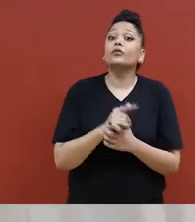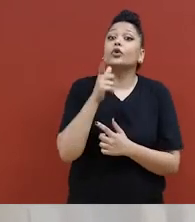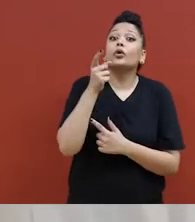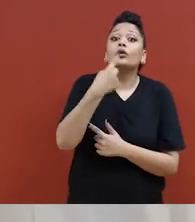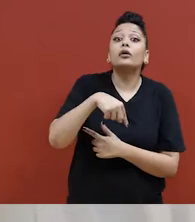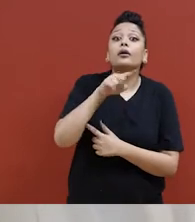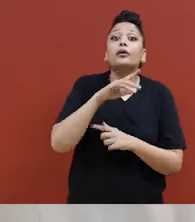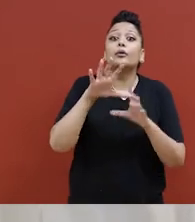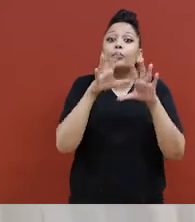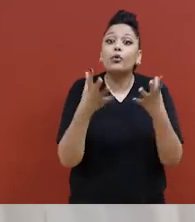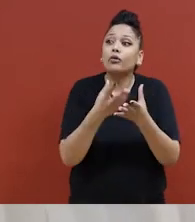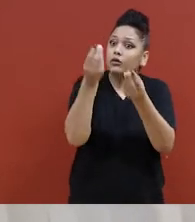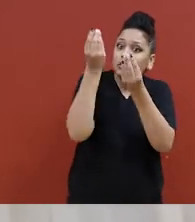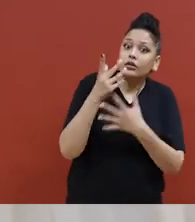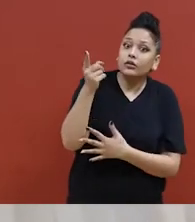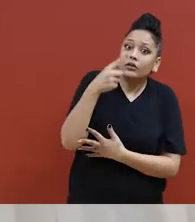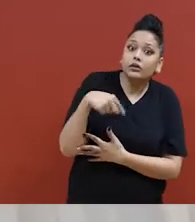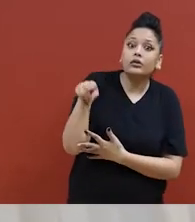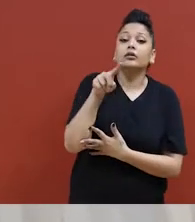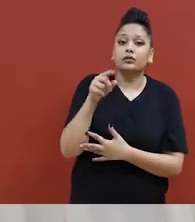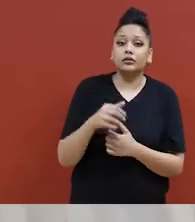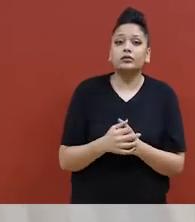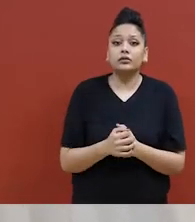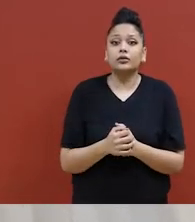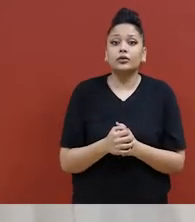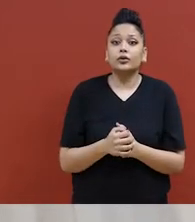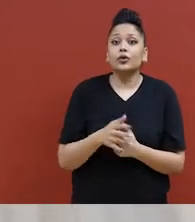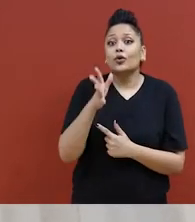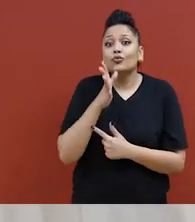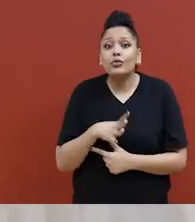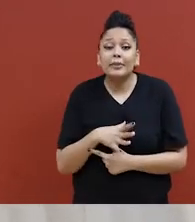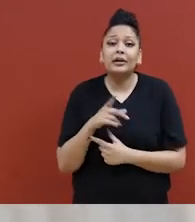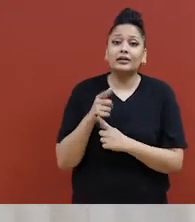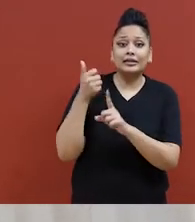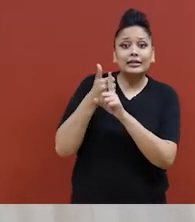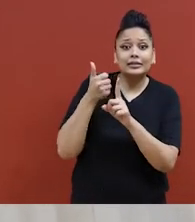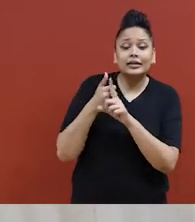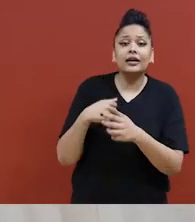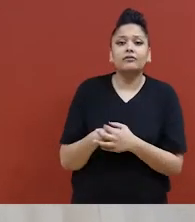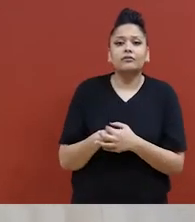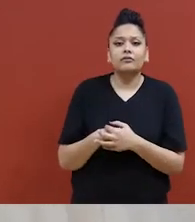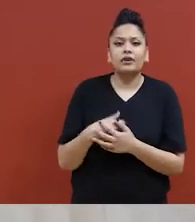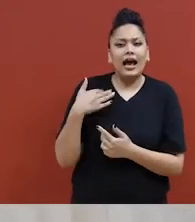certainement ce que le monde dit, vous le savez, ce que le monde dit aux femmes qui vivent avec un handicap.